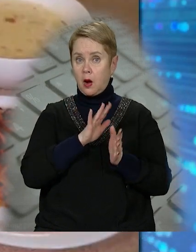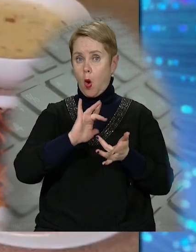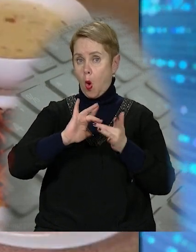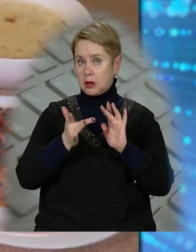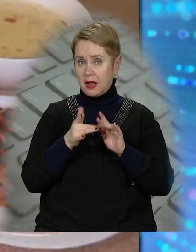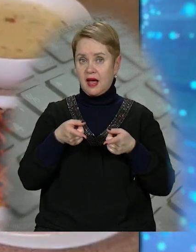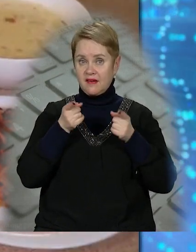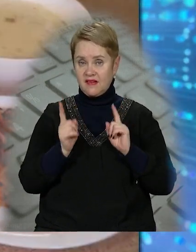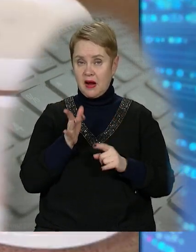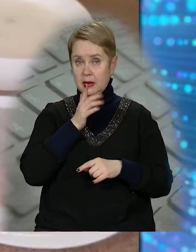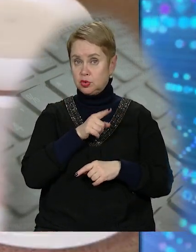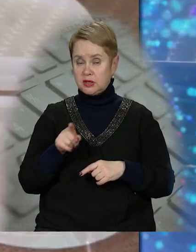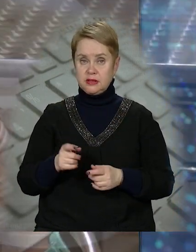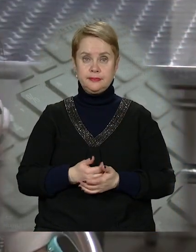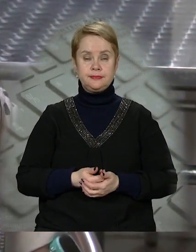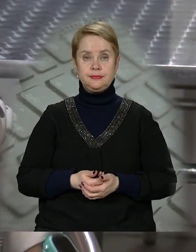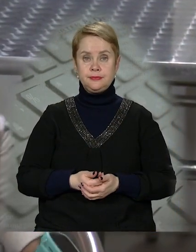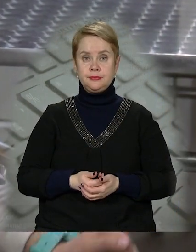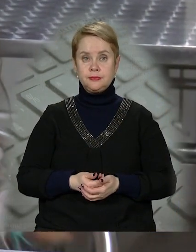режимі онлайн, так і в реальному часі.